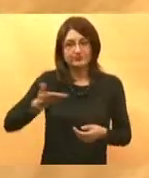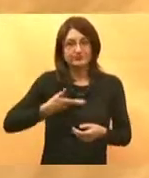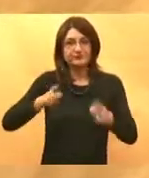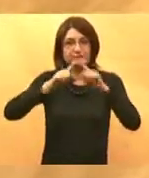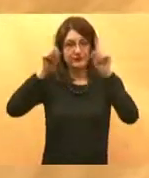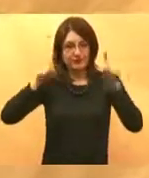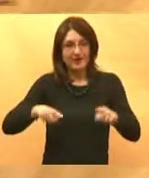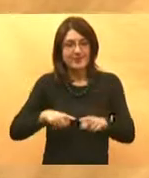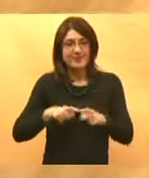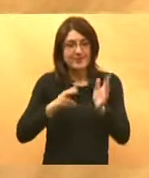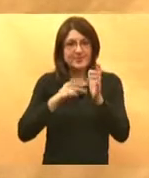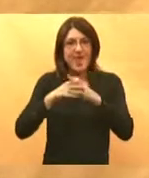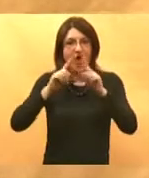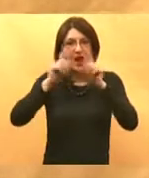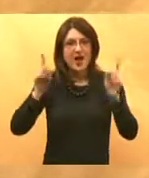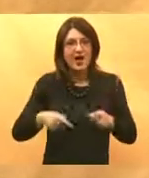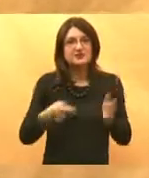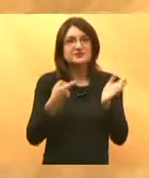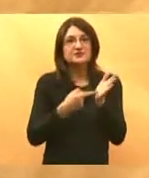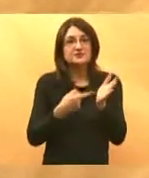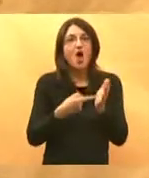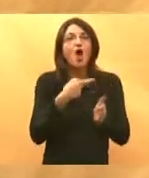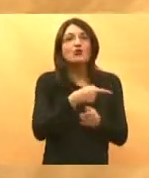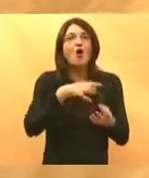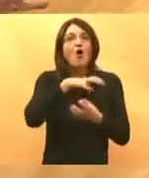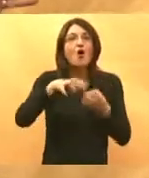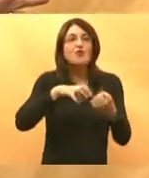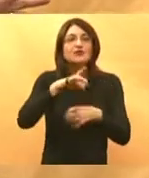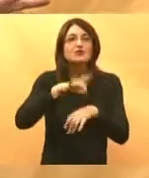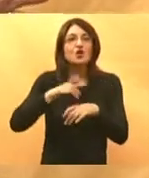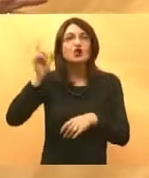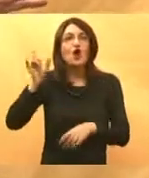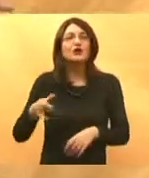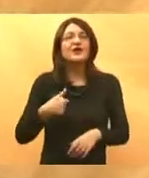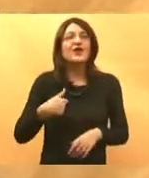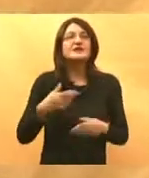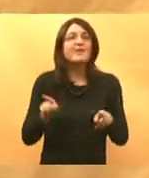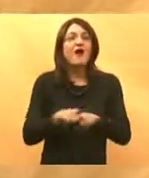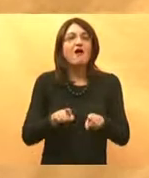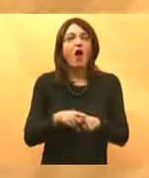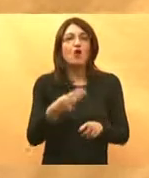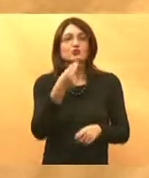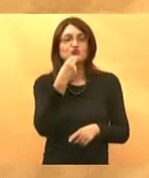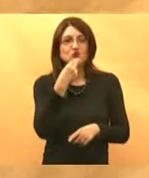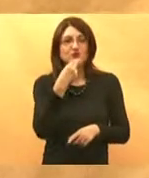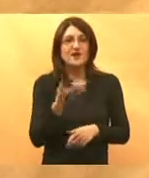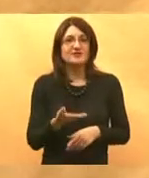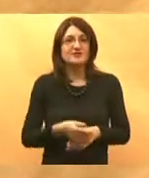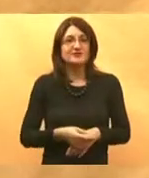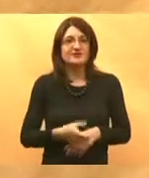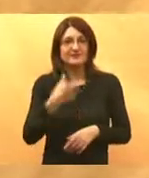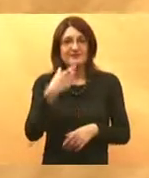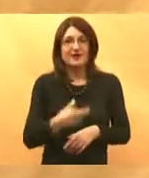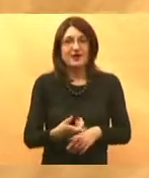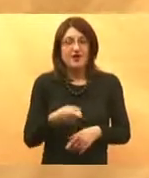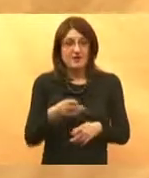obiteljskom lječniku koji onda postaje arbitar, sudac i to je jedna užasna uloga tim više što je ovo jedan problem kad vi